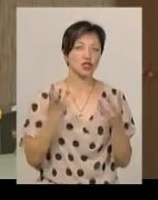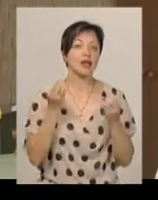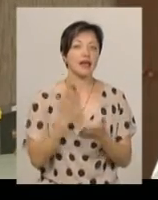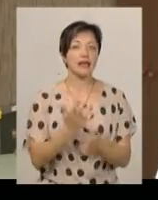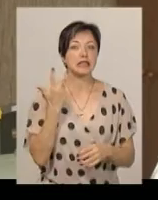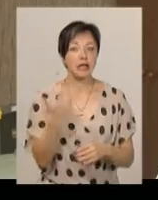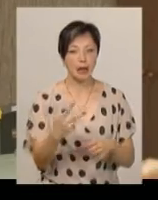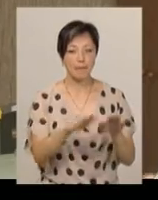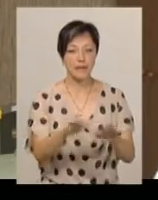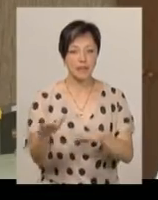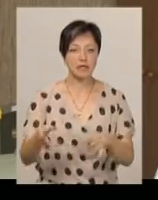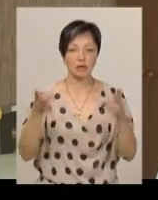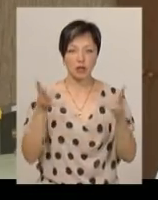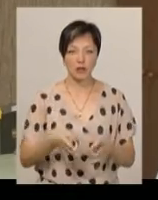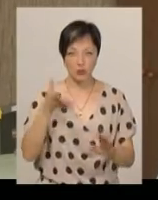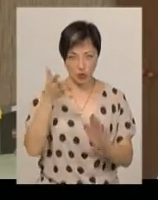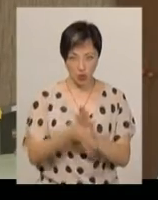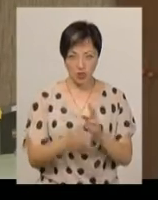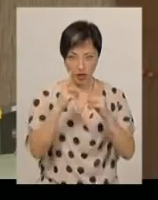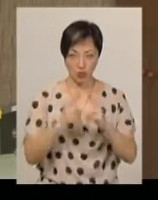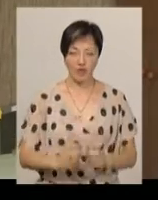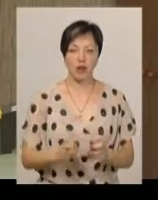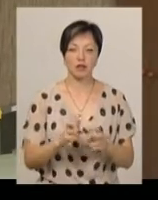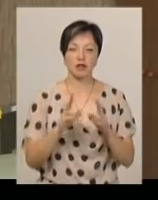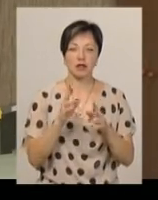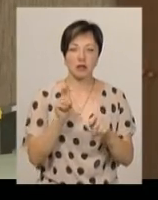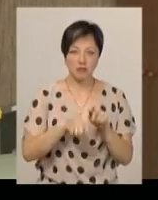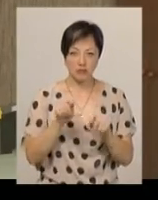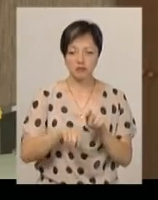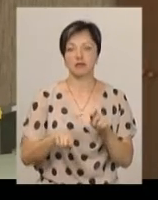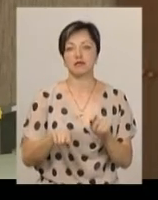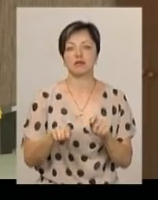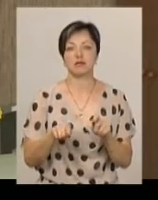є три місця, які потрібно сканувати, дослідити їх,